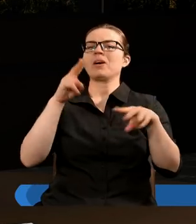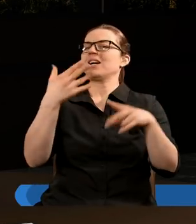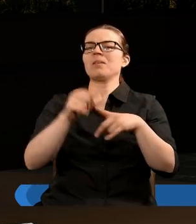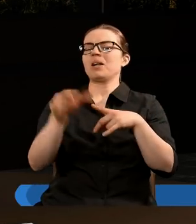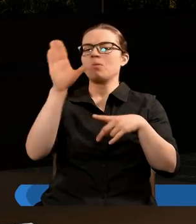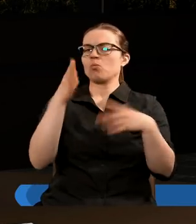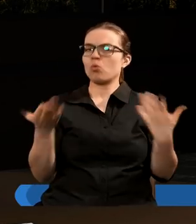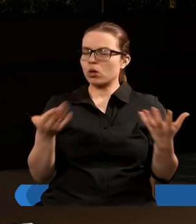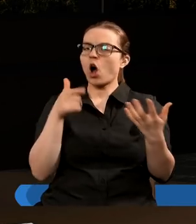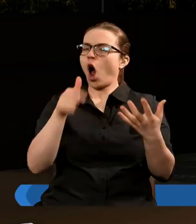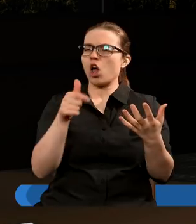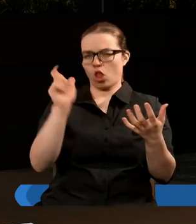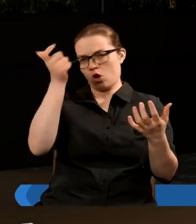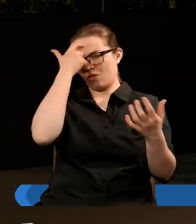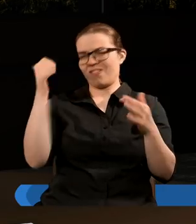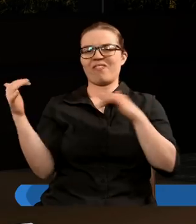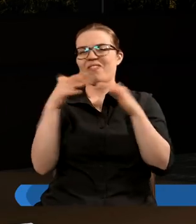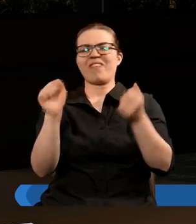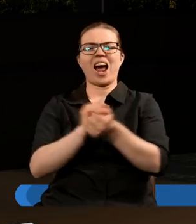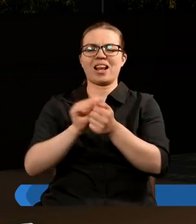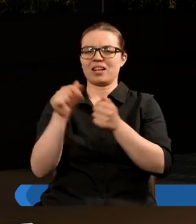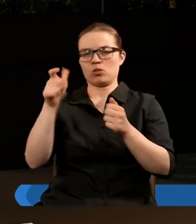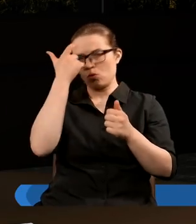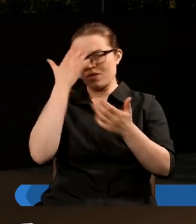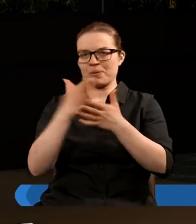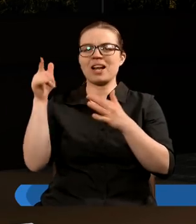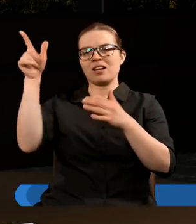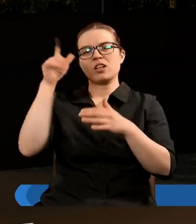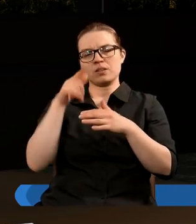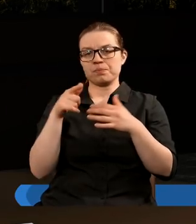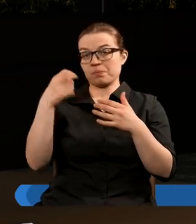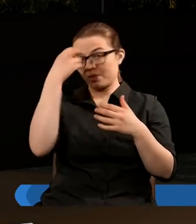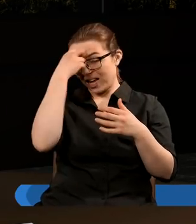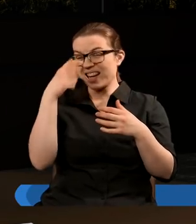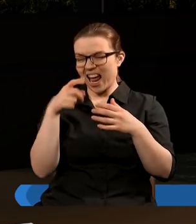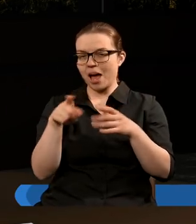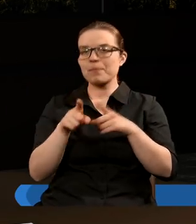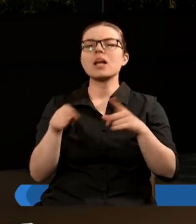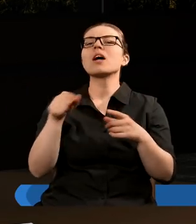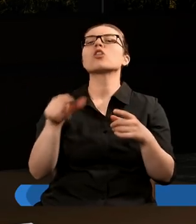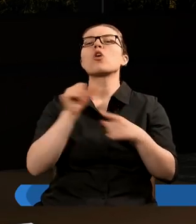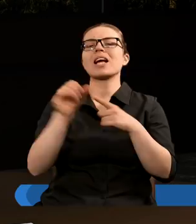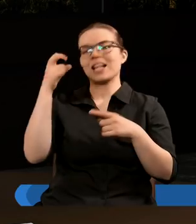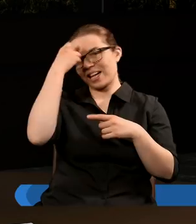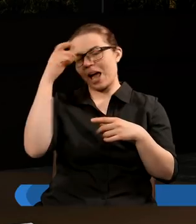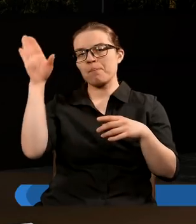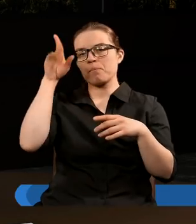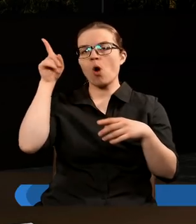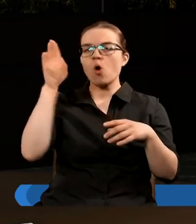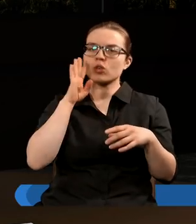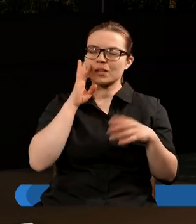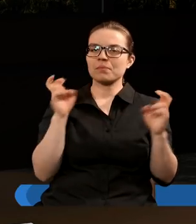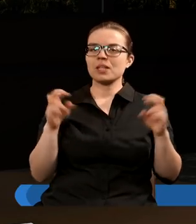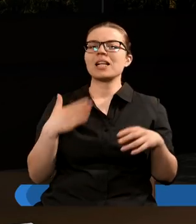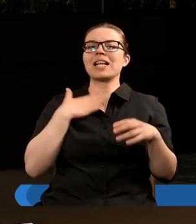właśnie o to tyczy się walka i gdy patrzymy na to znamie, to wiemy też, jakie znamie Boże. Znamieniem Bożym jest